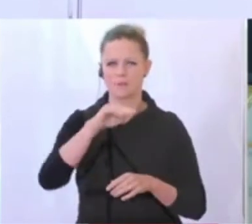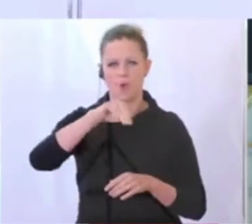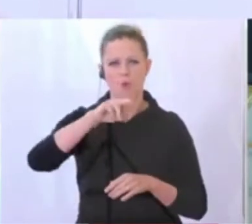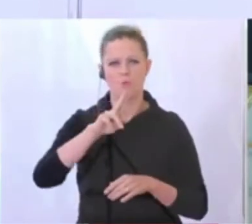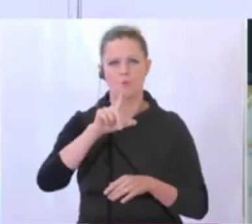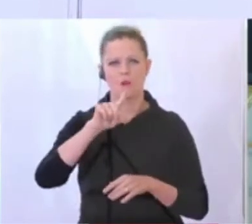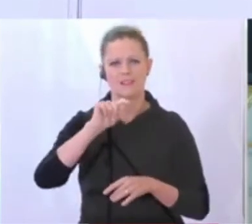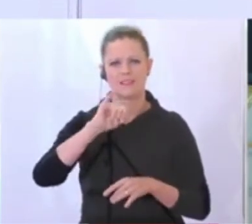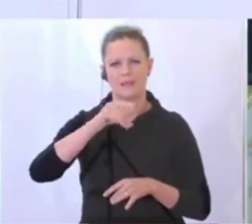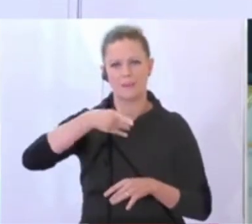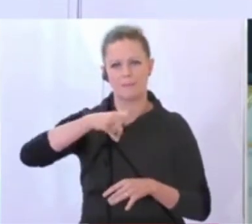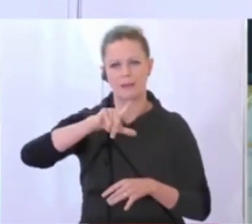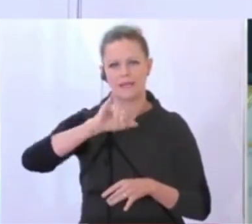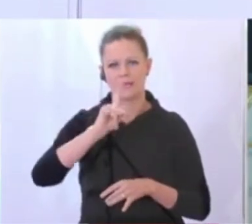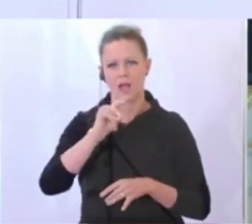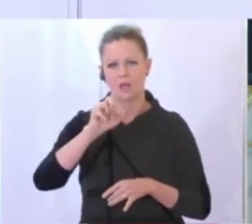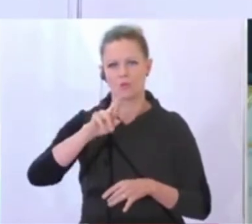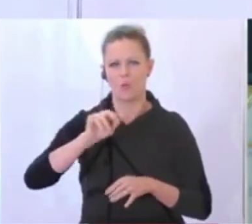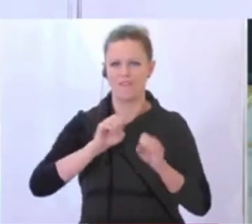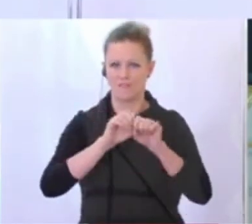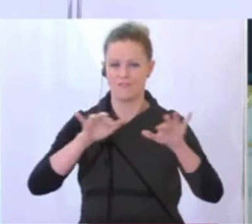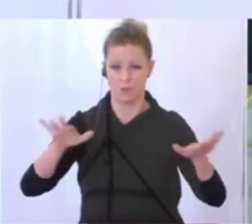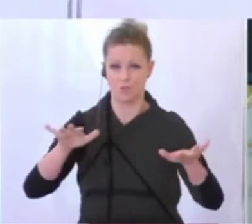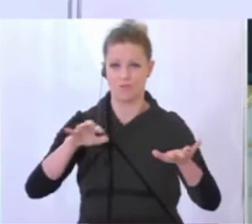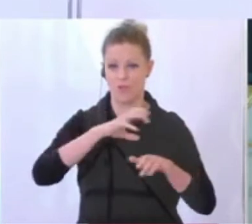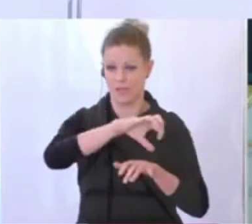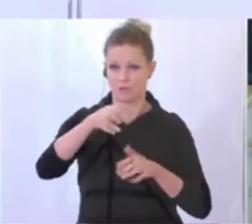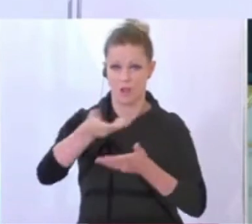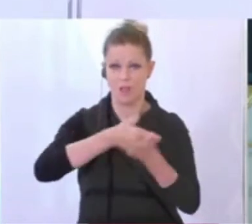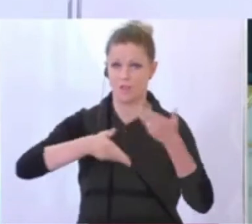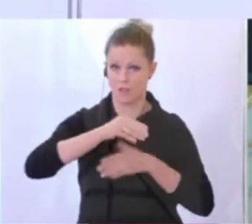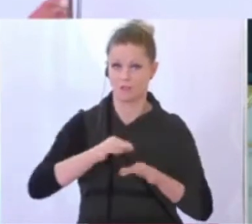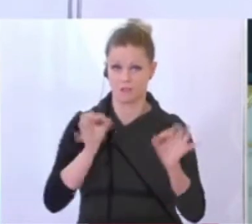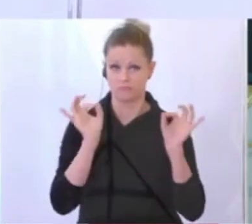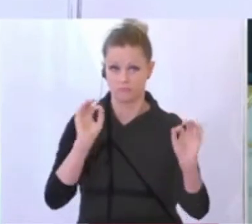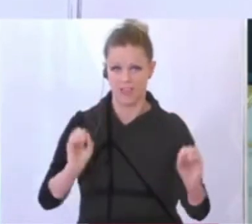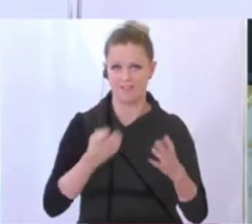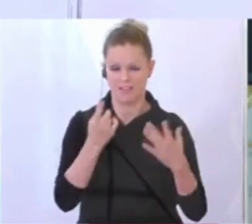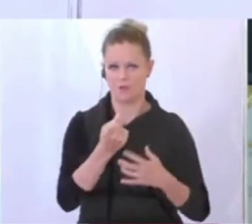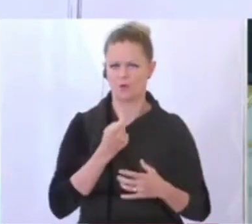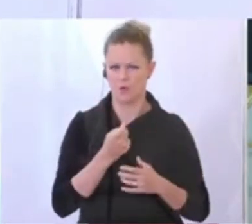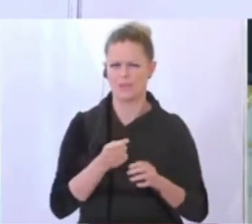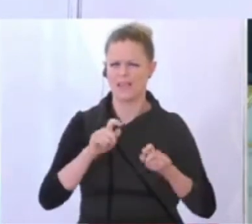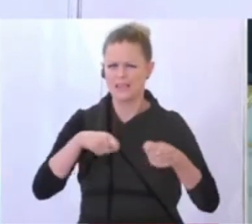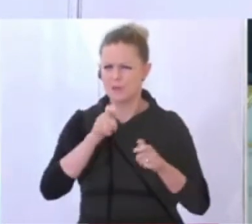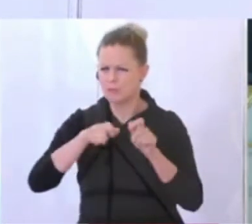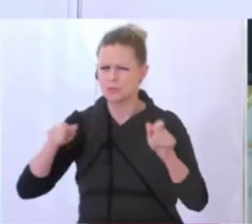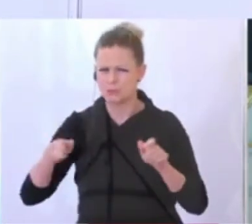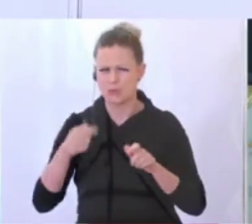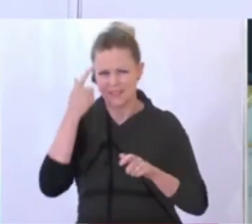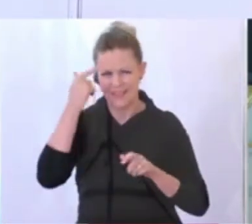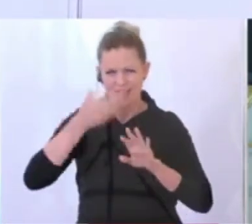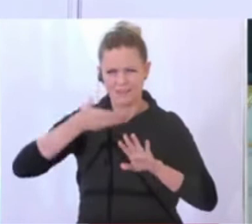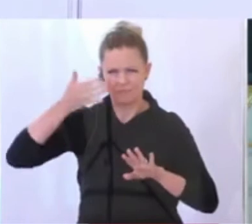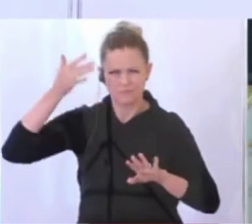wird man sehen, dass hier besonders hohe Effekte für die regionale Wirtschaft auftreten. Andere werden sich besser erinnern, auch hier an meiner Seite,